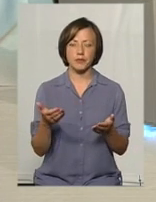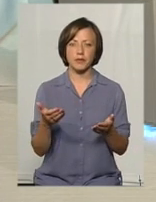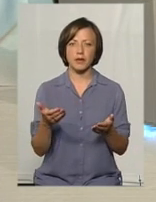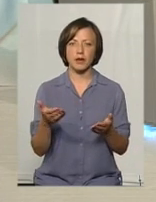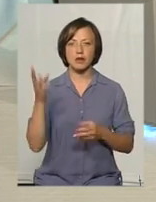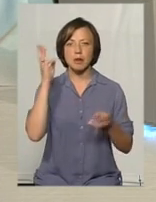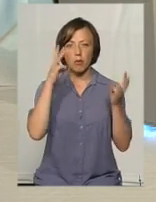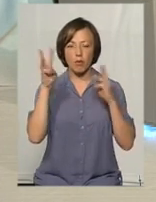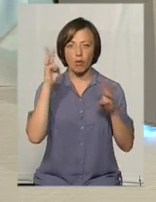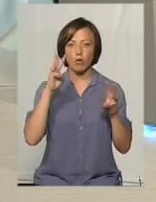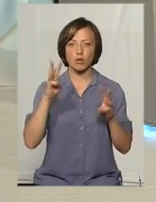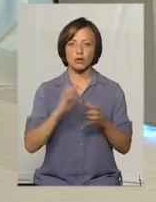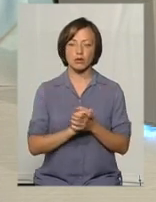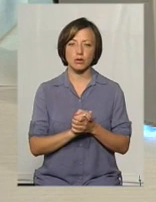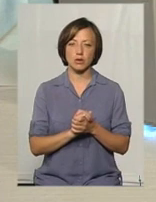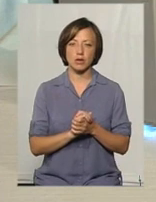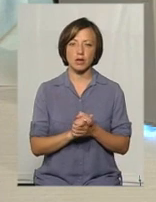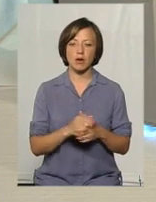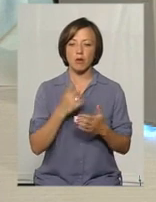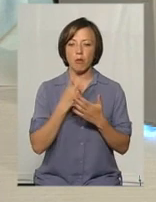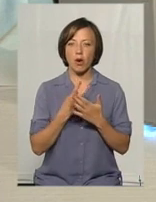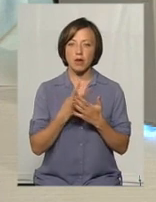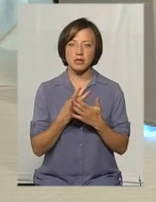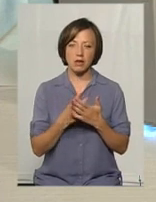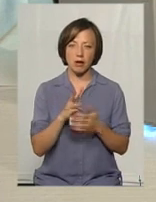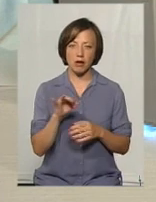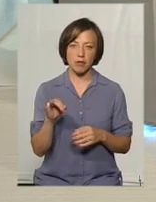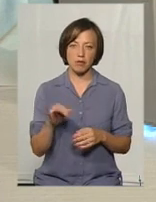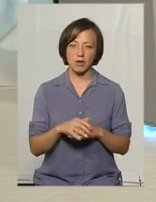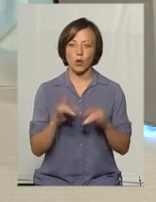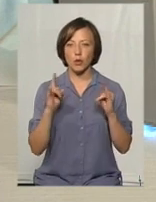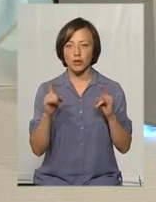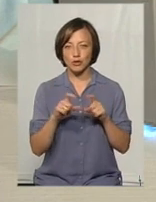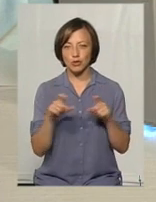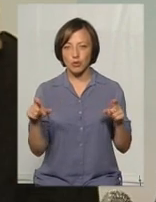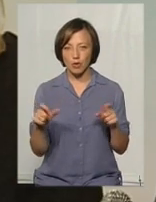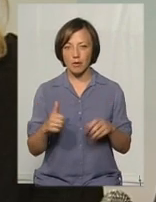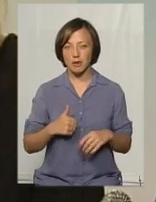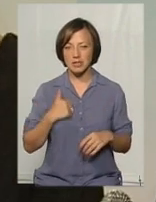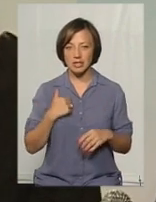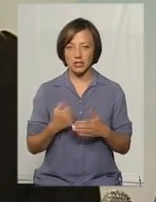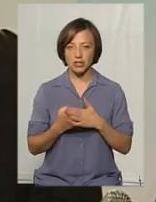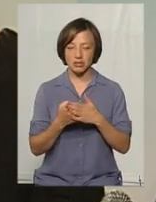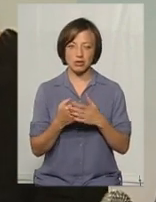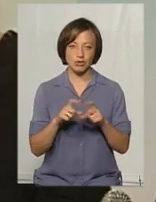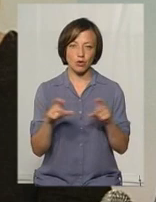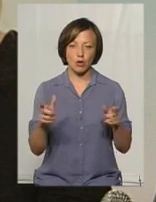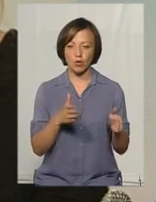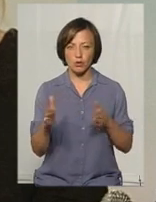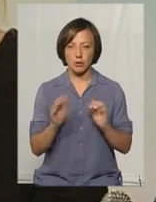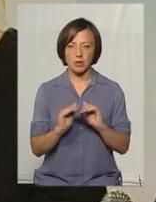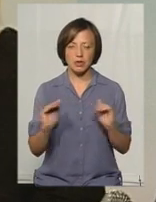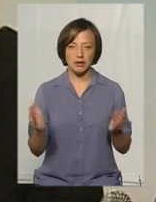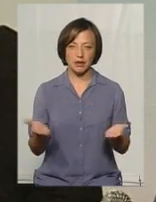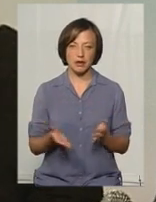модою, як кажуть, показниками, так, крутіша школа, престижна школа. Так, і ми готуємо дітей,